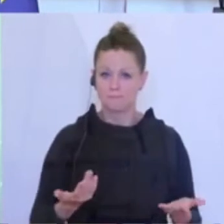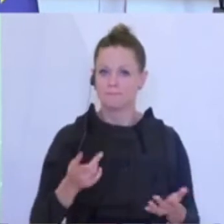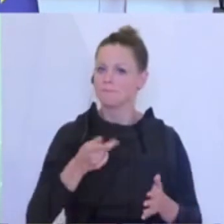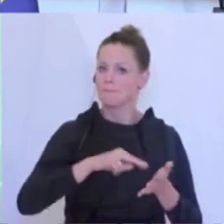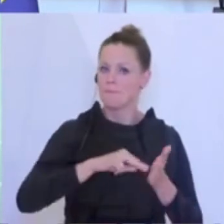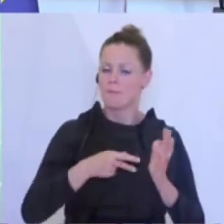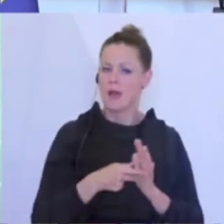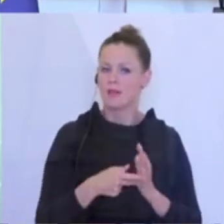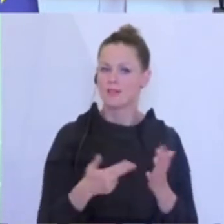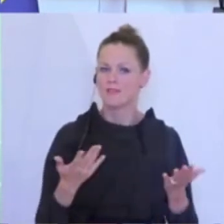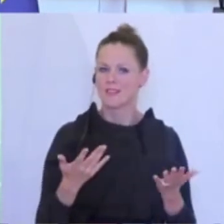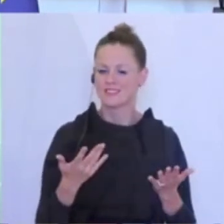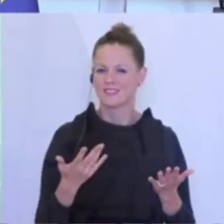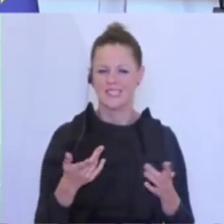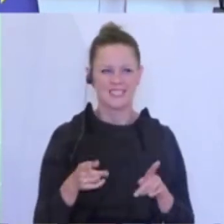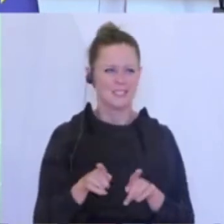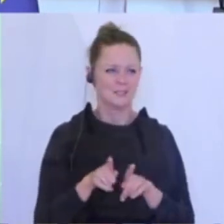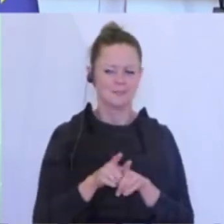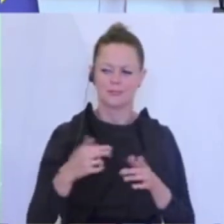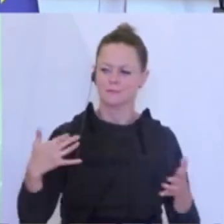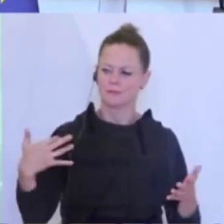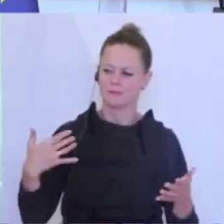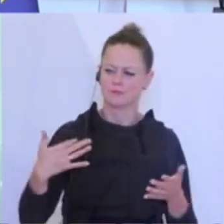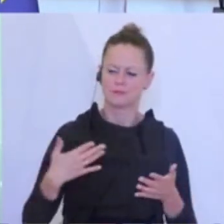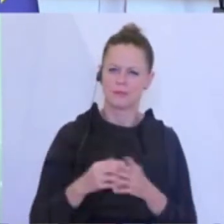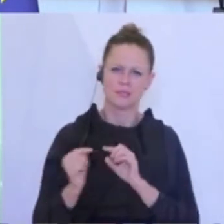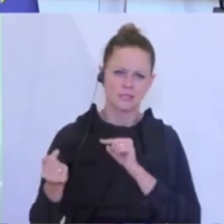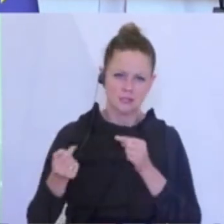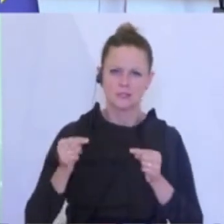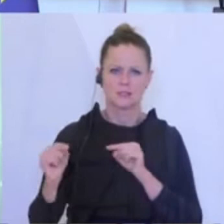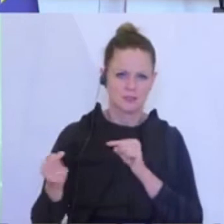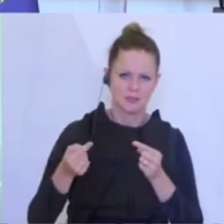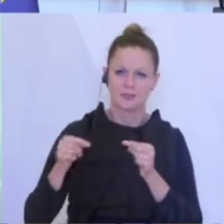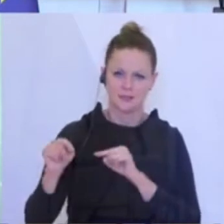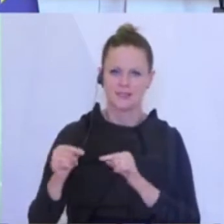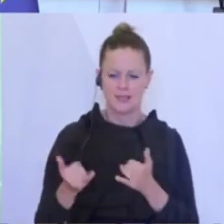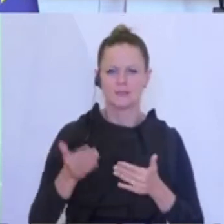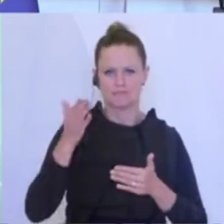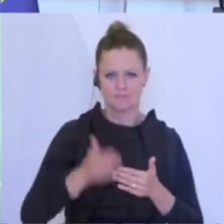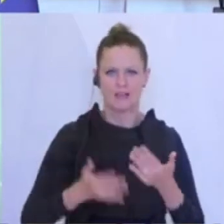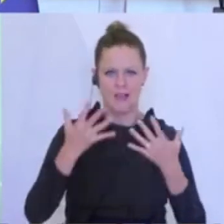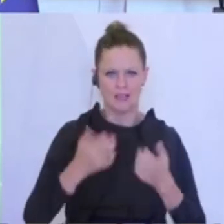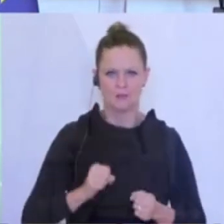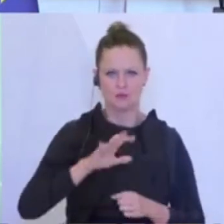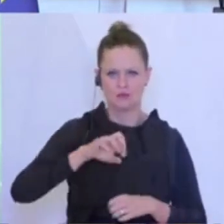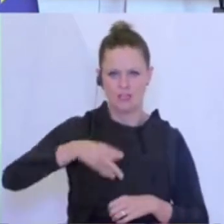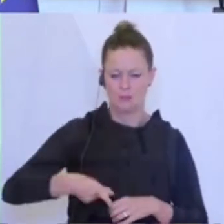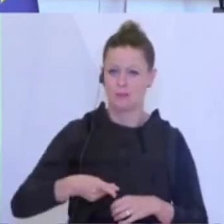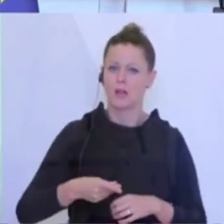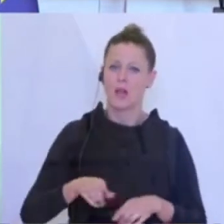so etwas wie ein Endpunkt eines längeren Diskussionsprozesses und ich danke auch allen Beteiligten für das